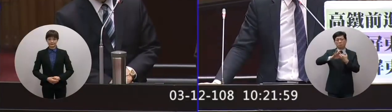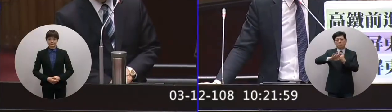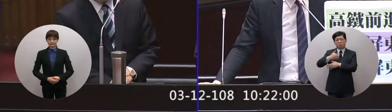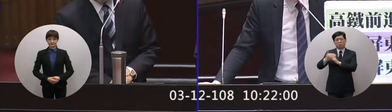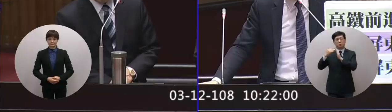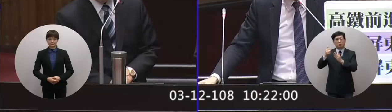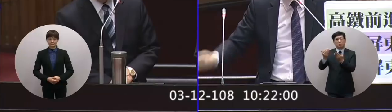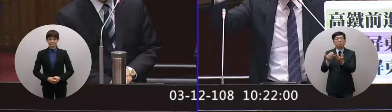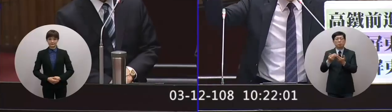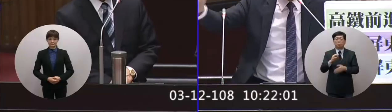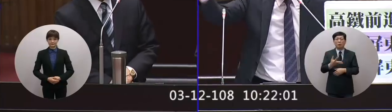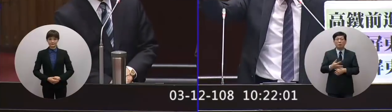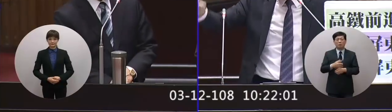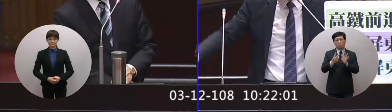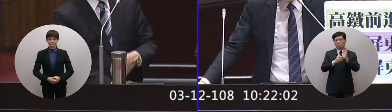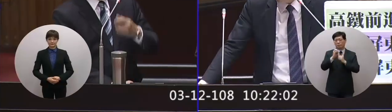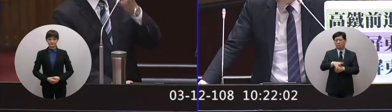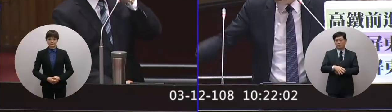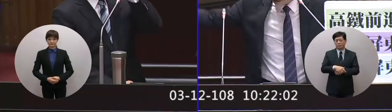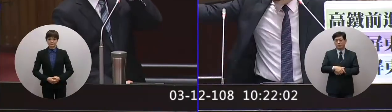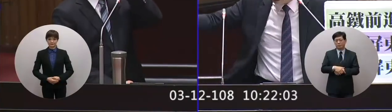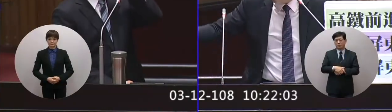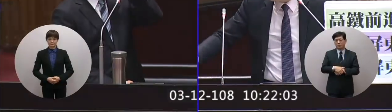外縣市去升學什麼原因我告訴你聽